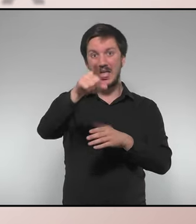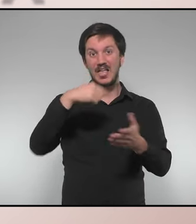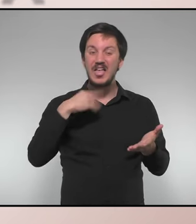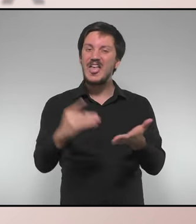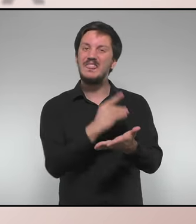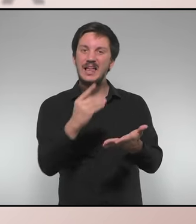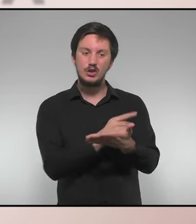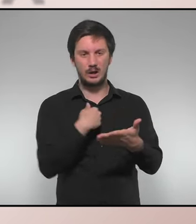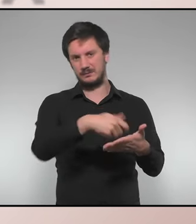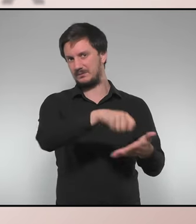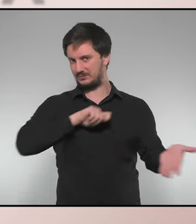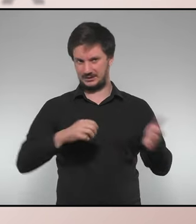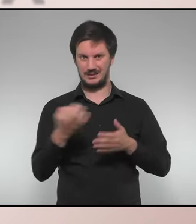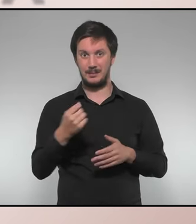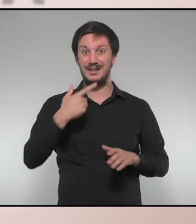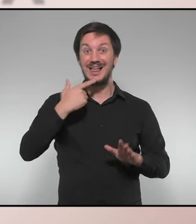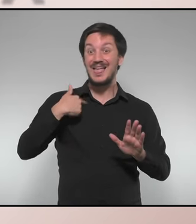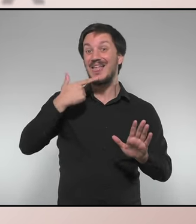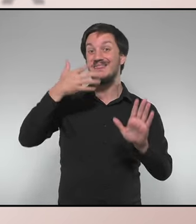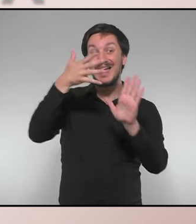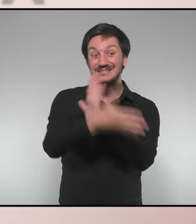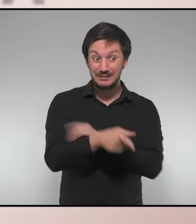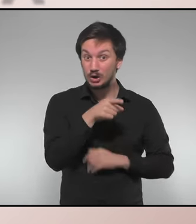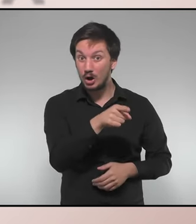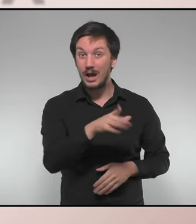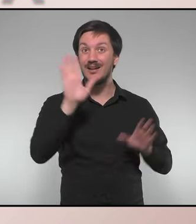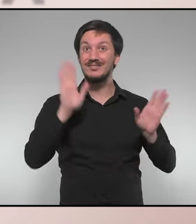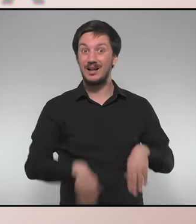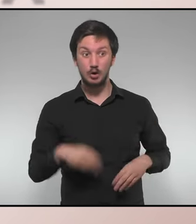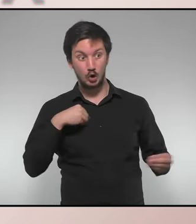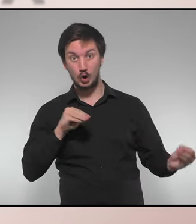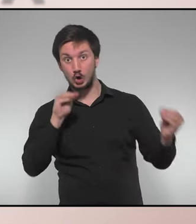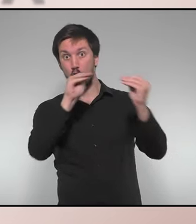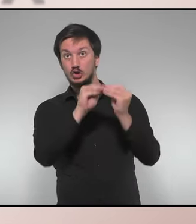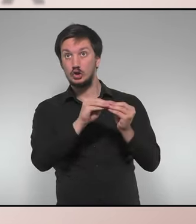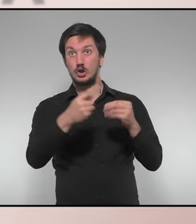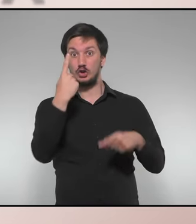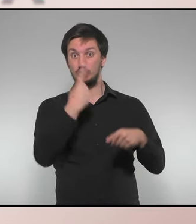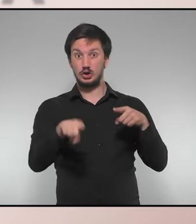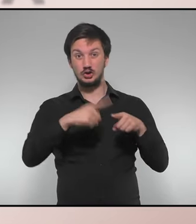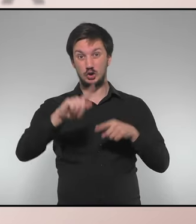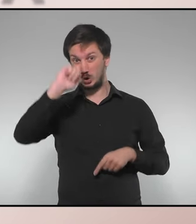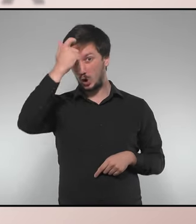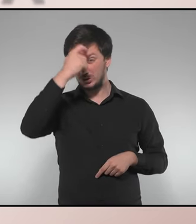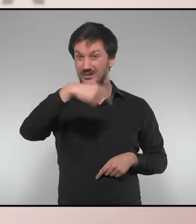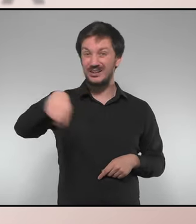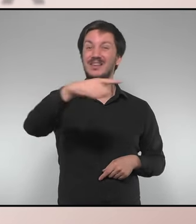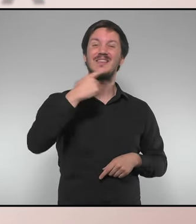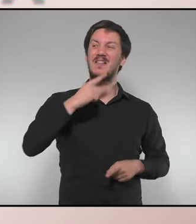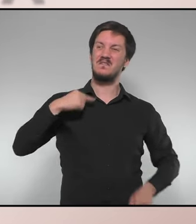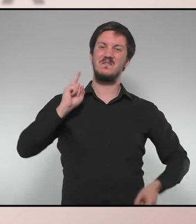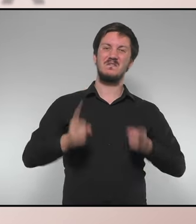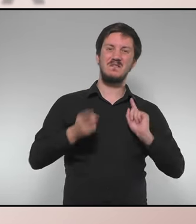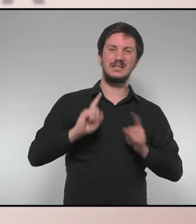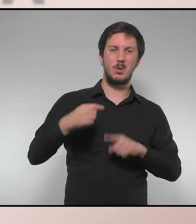arrenquin el full. Perquè la descripció que hi ha allà no coincideix en absolut amb l'estrany concepte que vostès tenen de feixisme